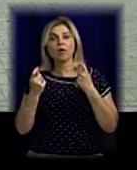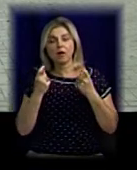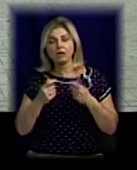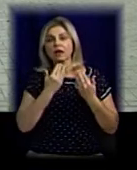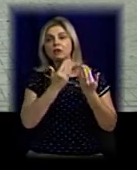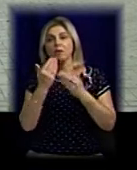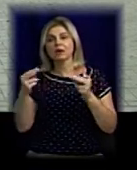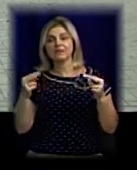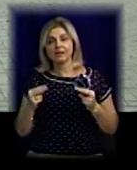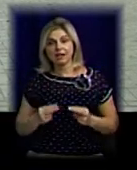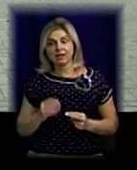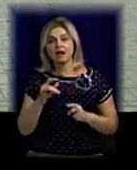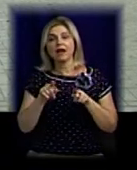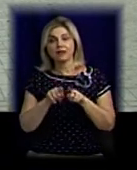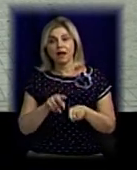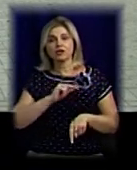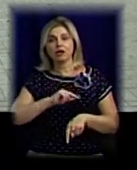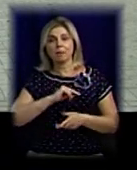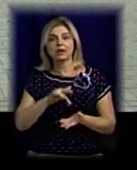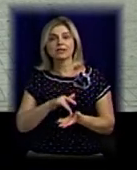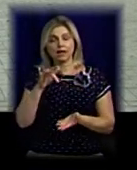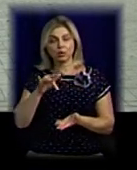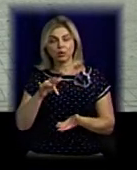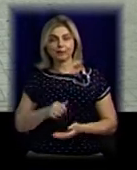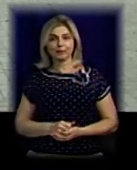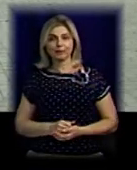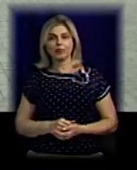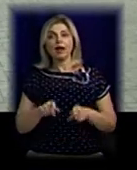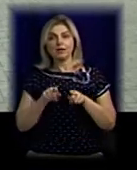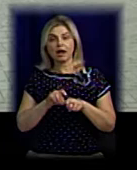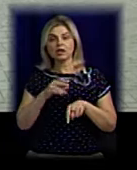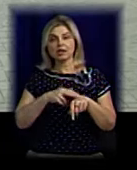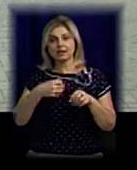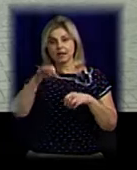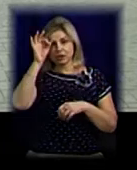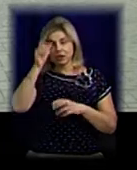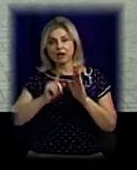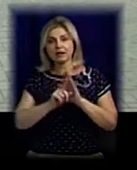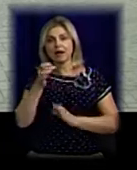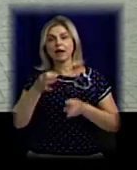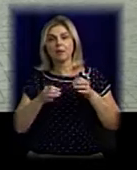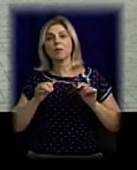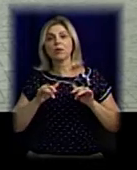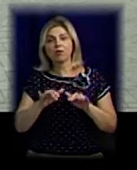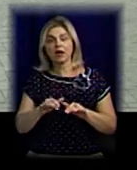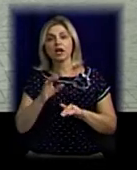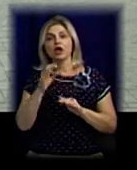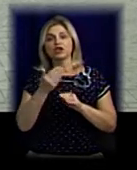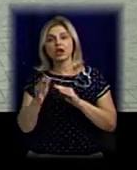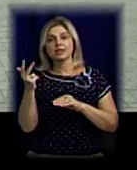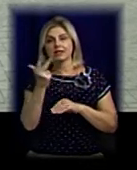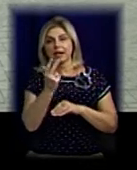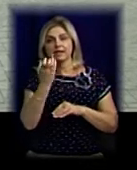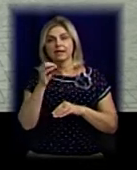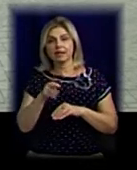допитують свідків, також працівників Центру. Також слідчим відділенням розпочато кримінальне провадження за ознаками частини 3